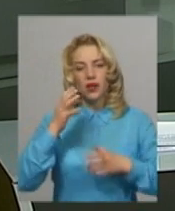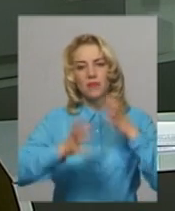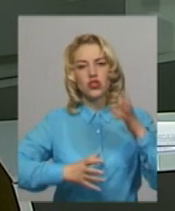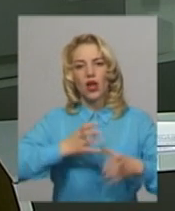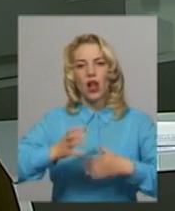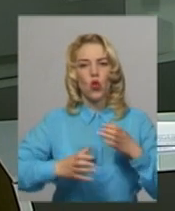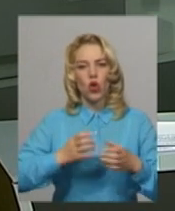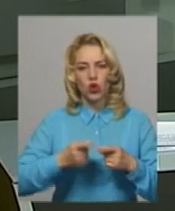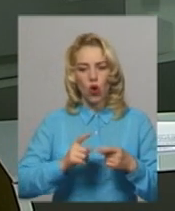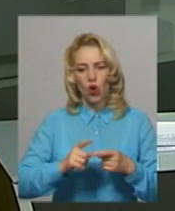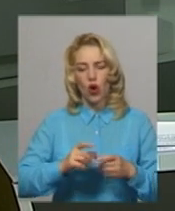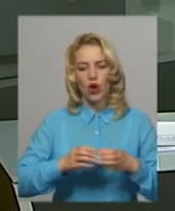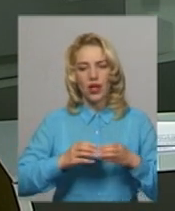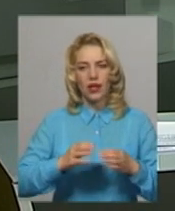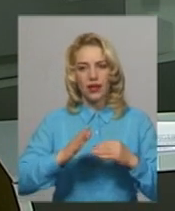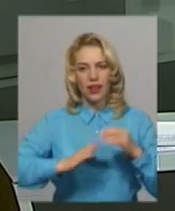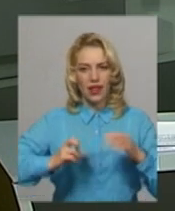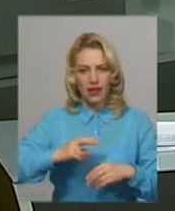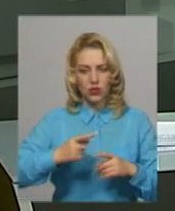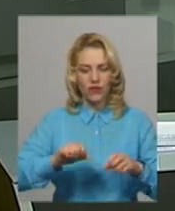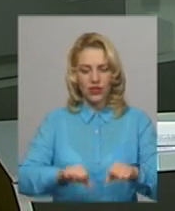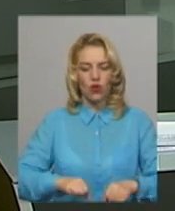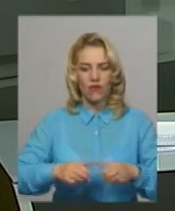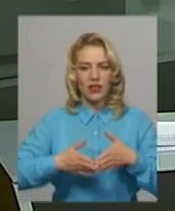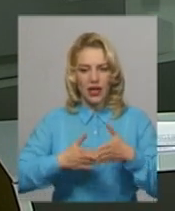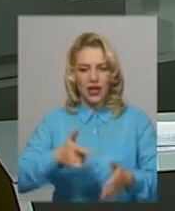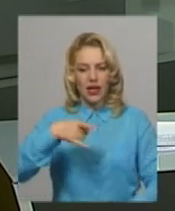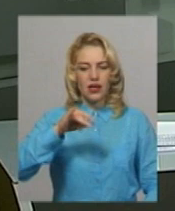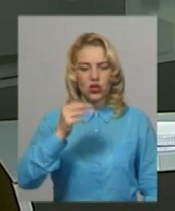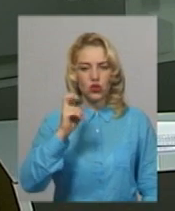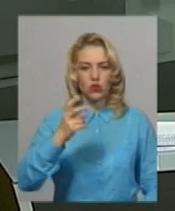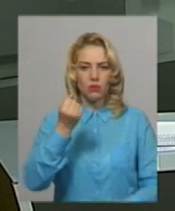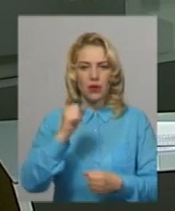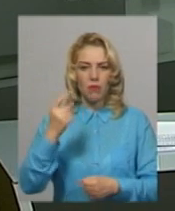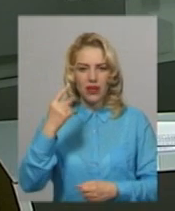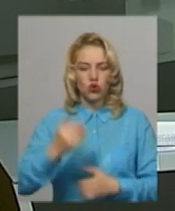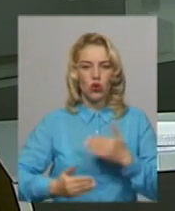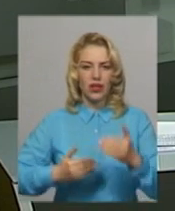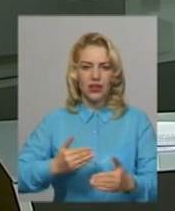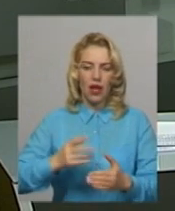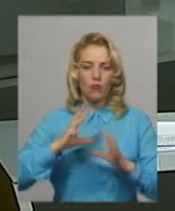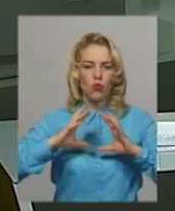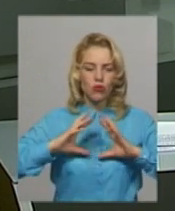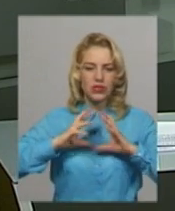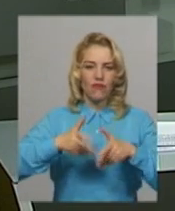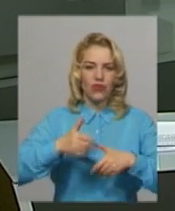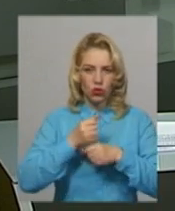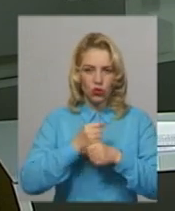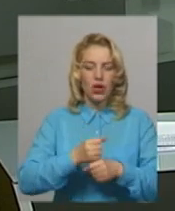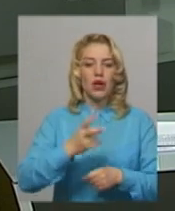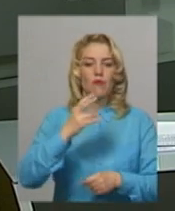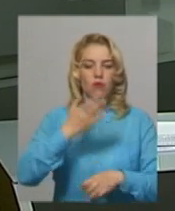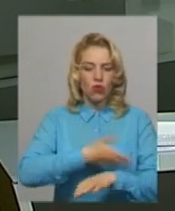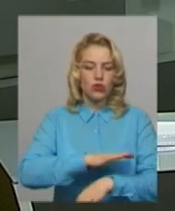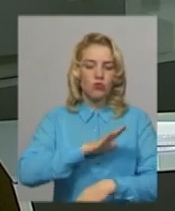класу з висловання на байдарках, хмельничанка Інна Грищун, переможниця першого етапу Кубку світу в Польщі, сьогодні вранці була на